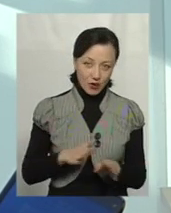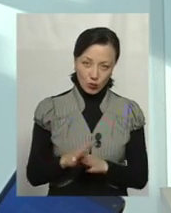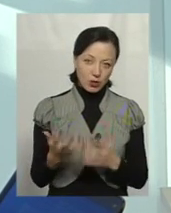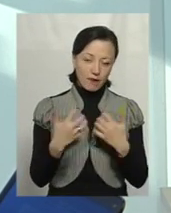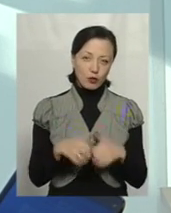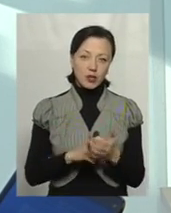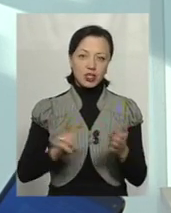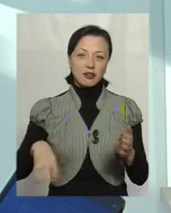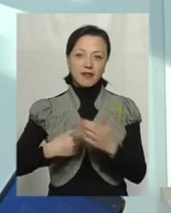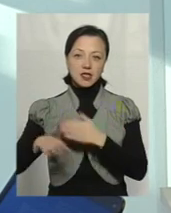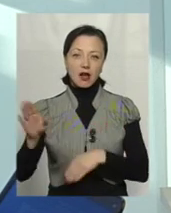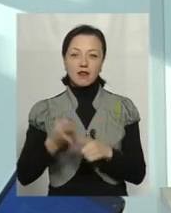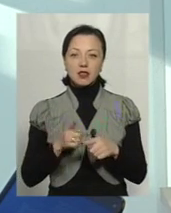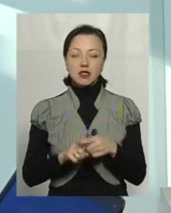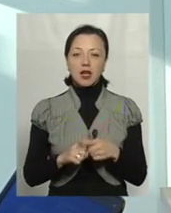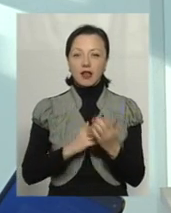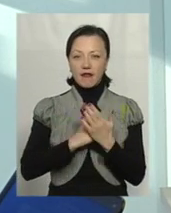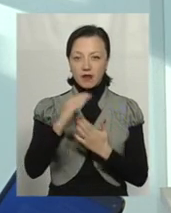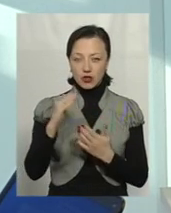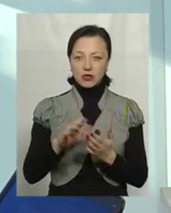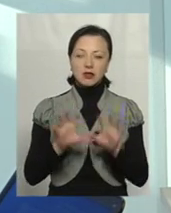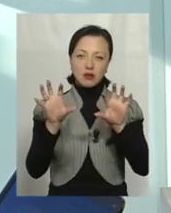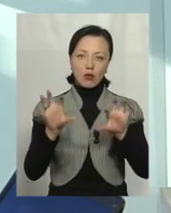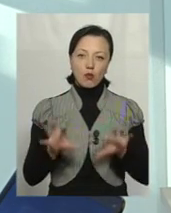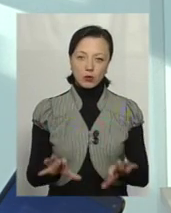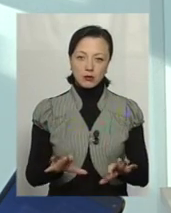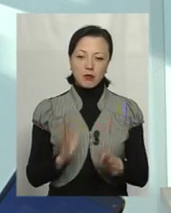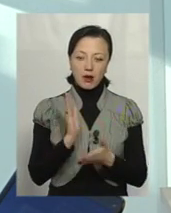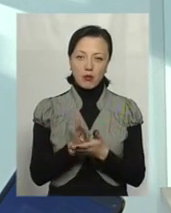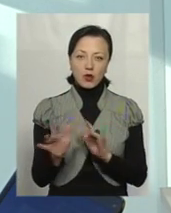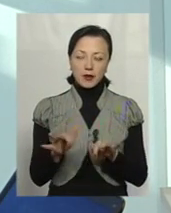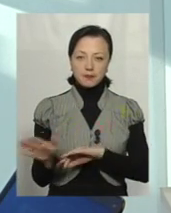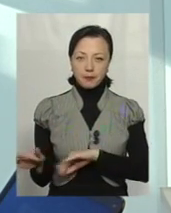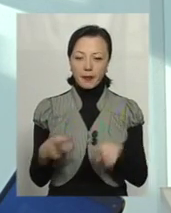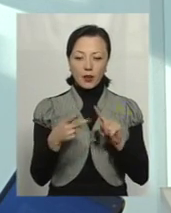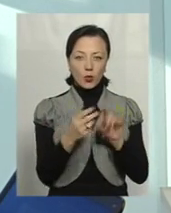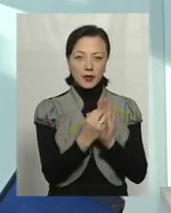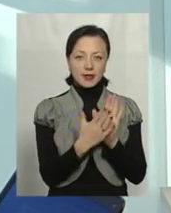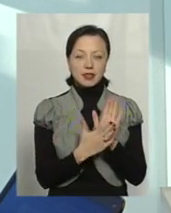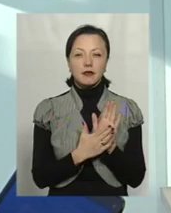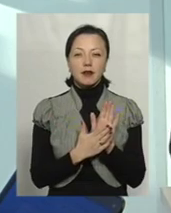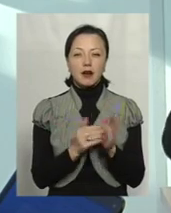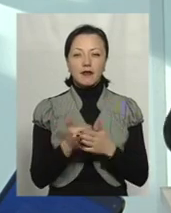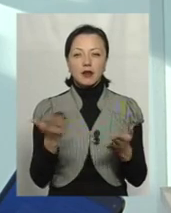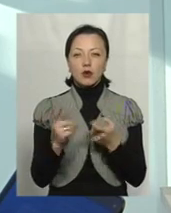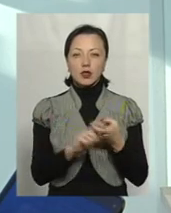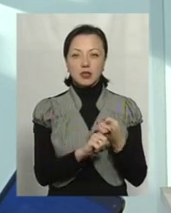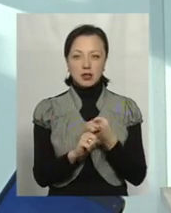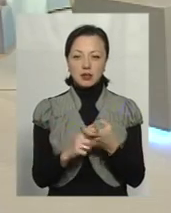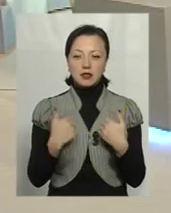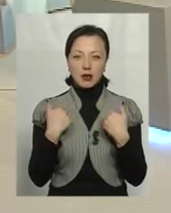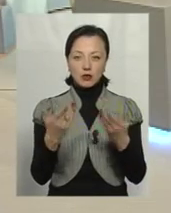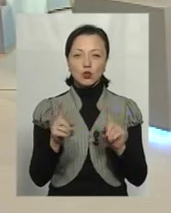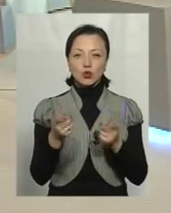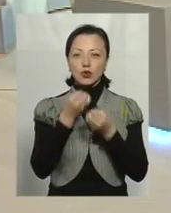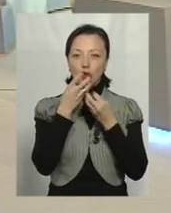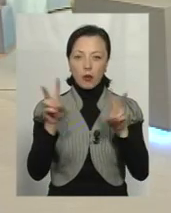автоматична відставка, бо це найвищий законодавчий акт прямої дії. Друга цифра, від якої зараз нам всім дуже